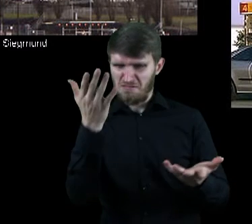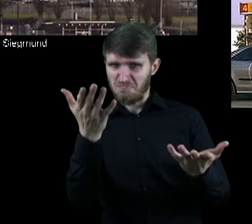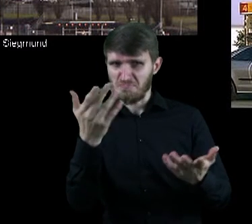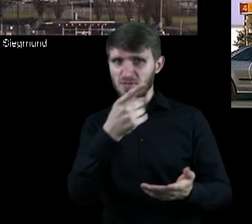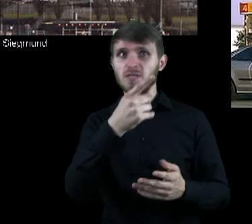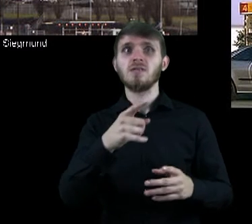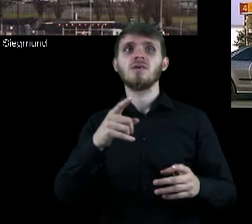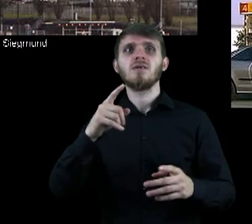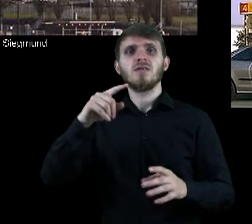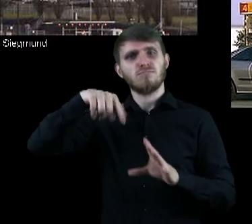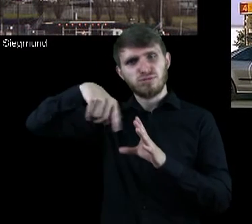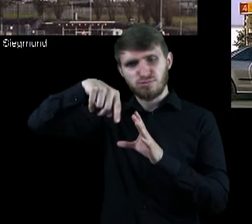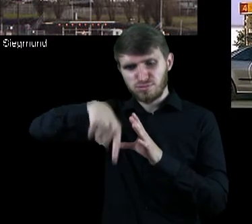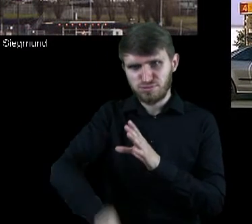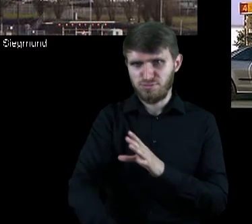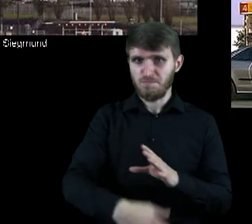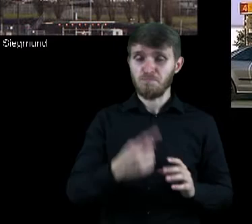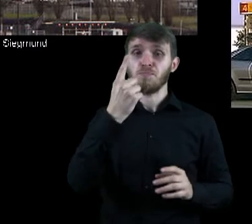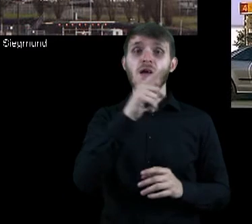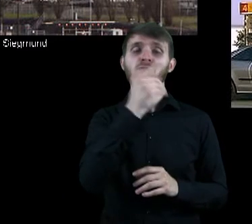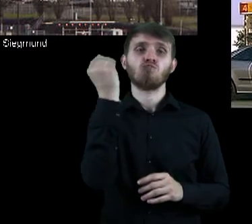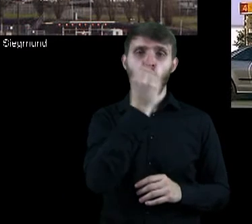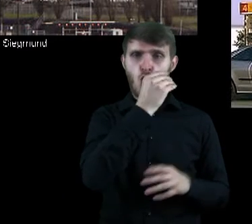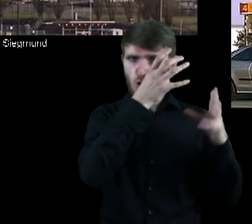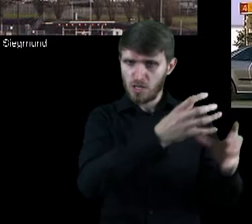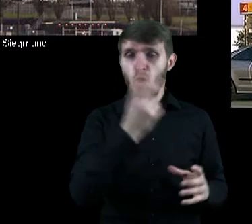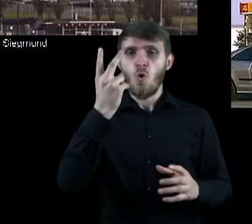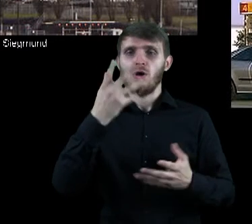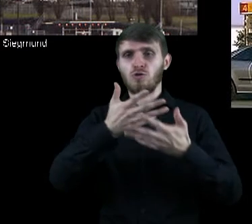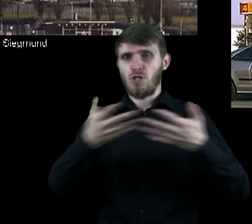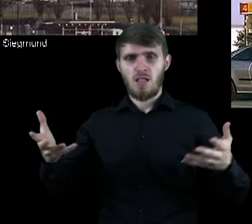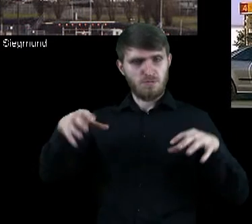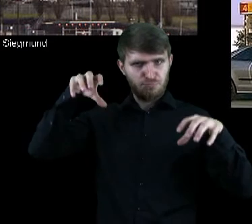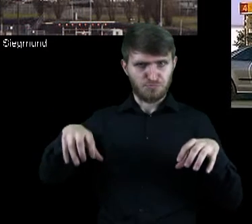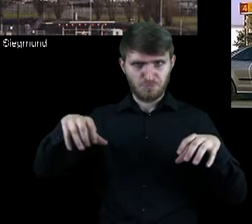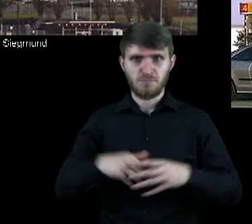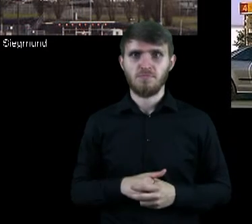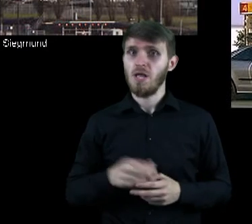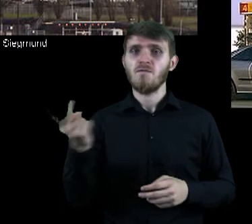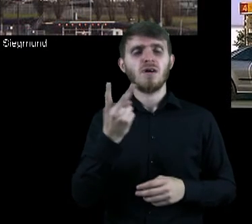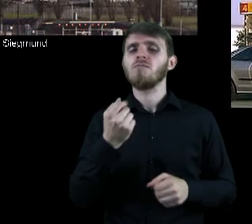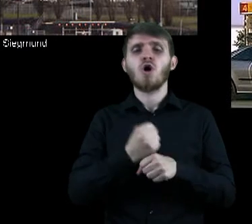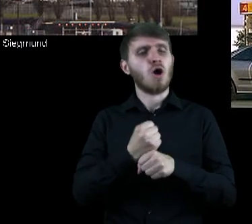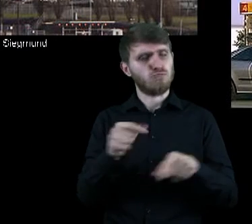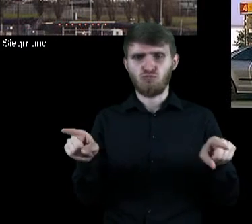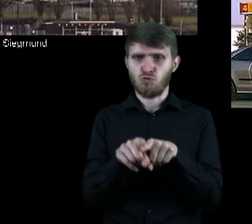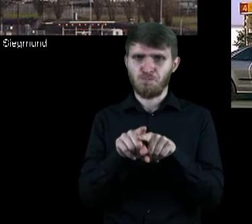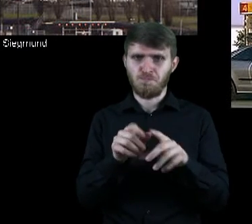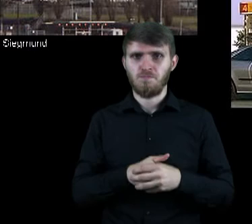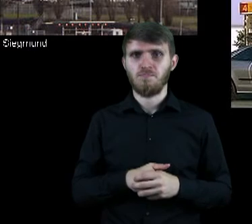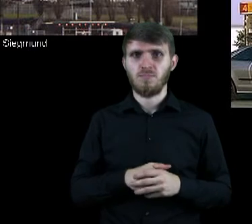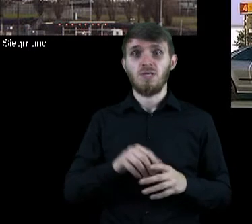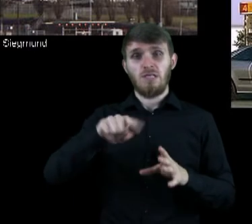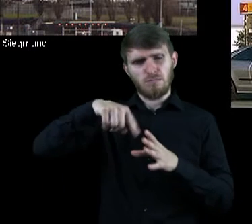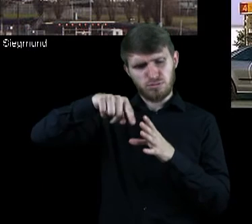Pewnie wiecie, co to jest. To wieże wiertnicze. Dwóch różnych typów. To morska platforma naftowa, a to wieża na